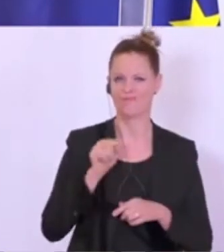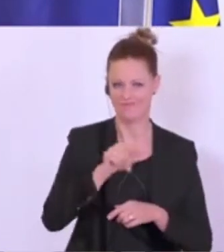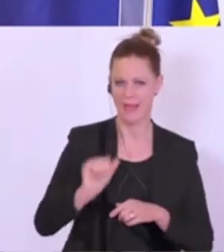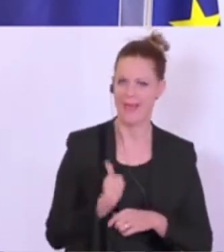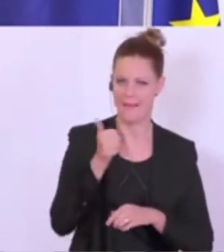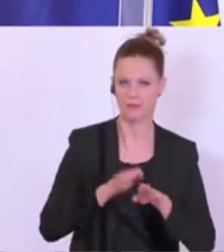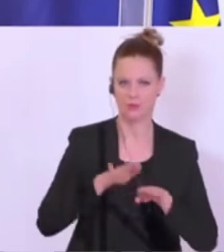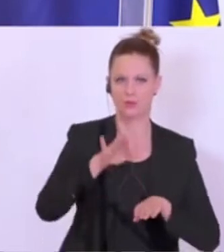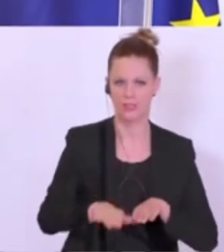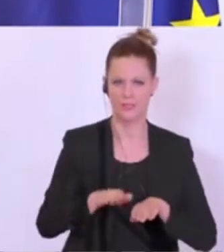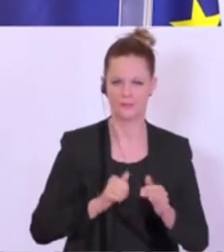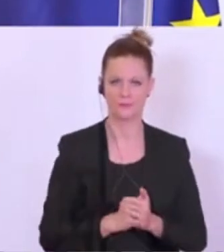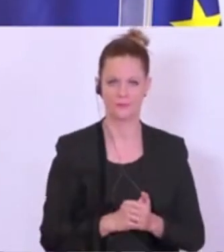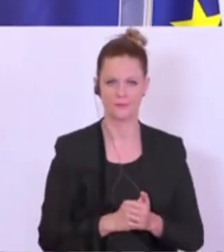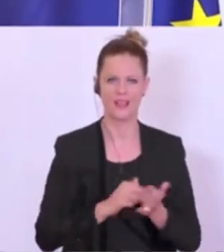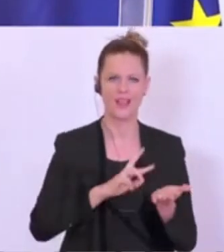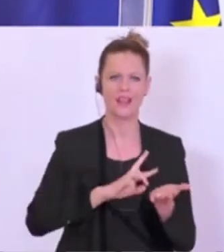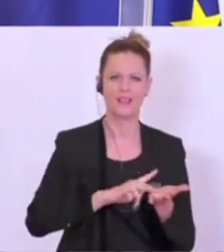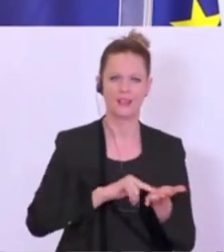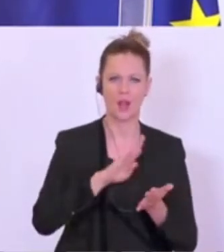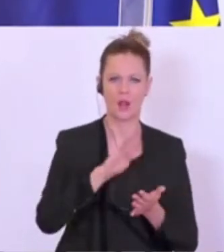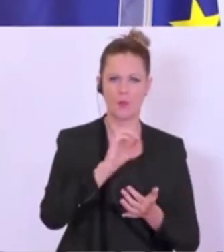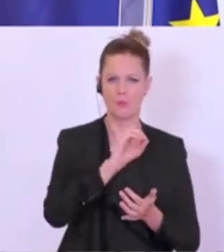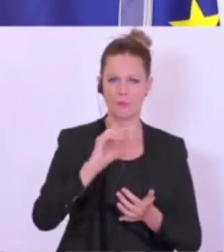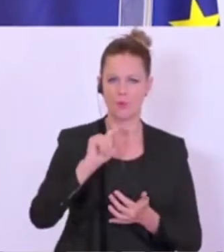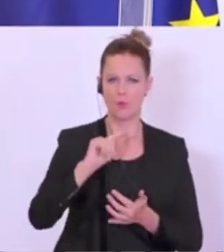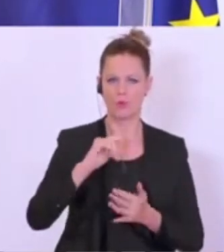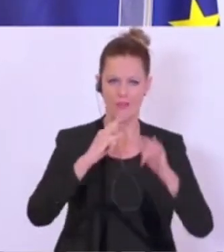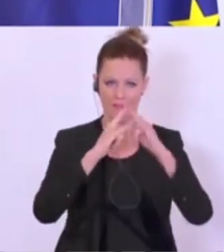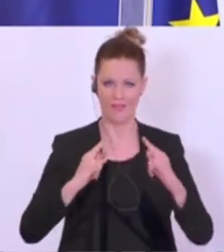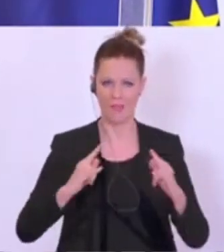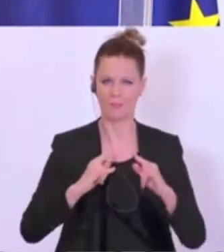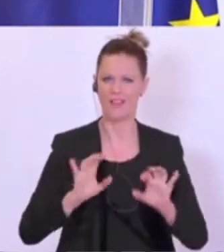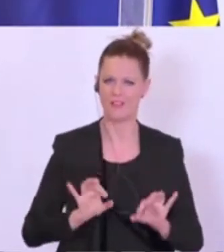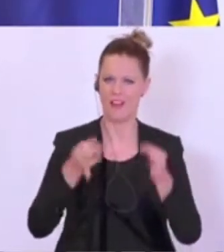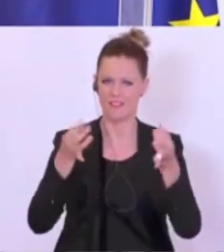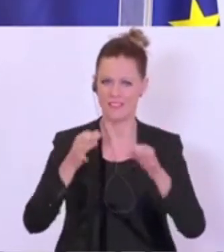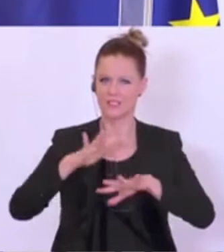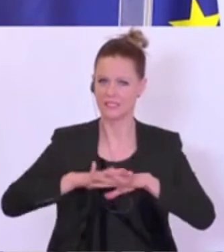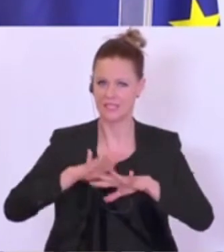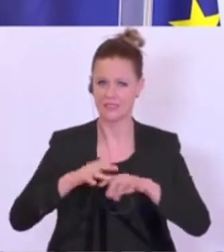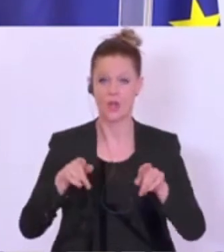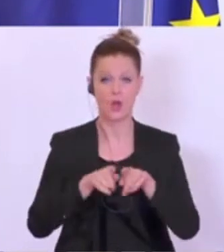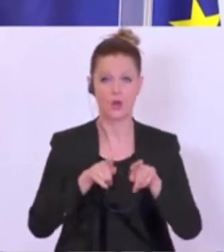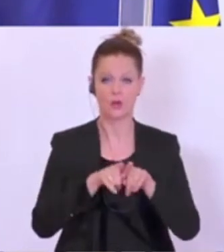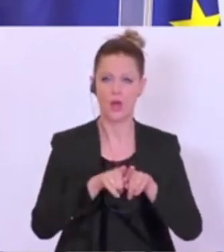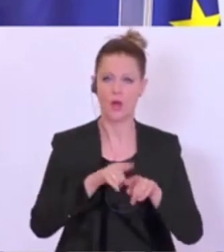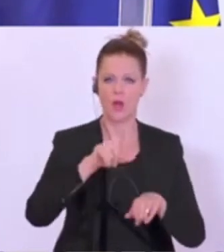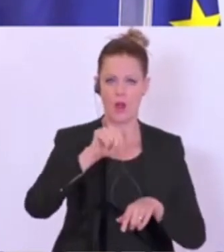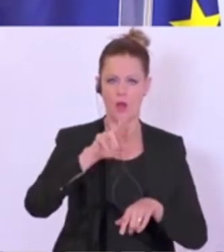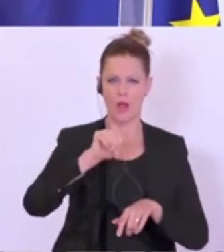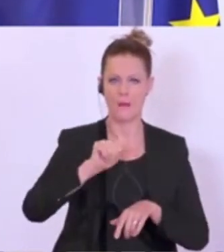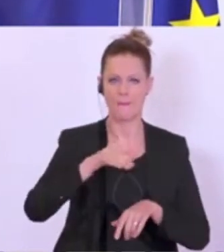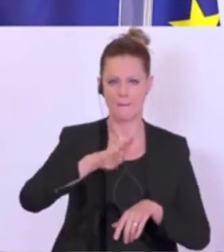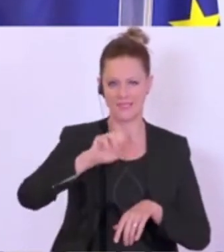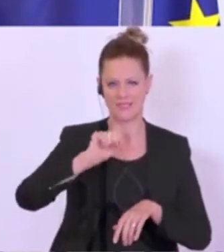Für Digital Bootcamps, für Qualifizierungsnetze und für Laura Basse Programme 4